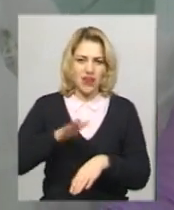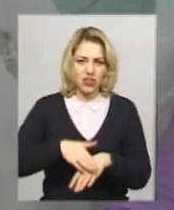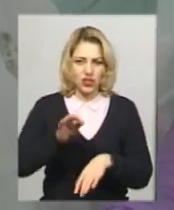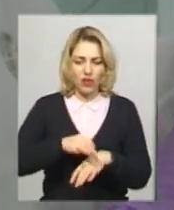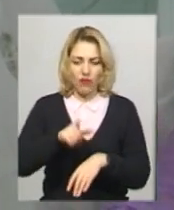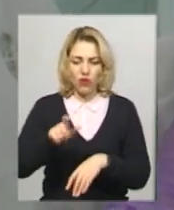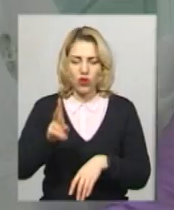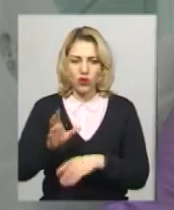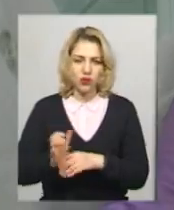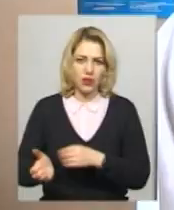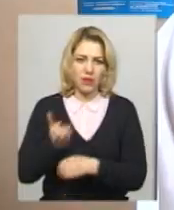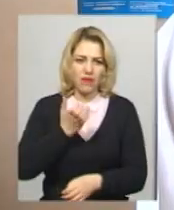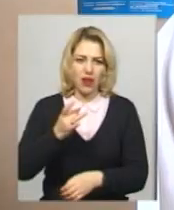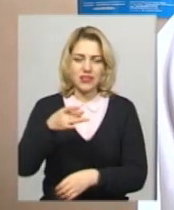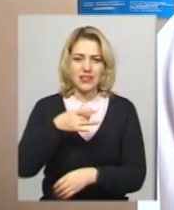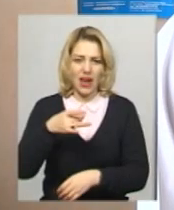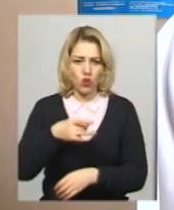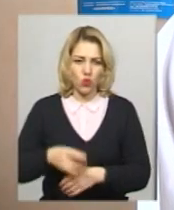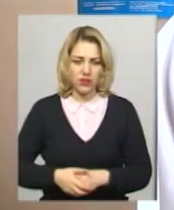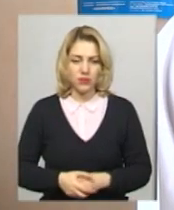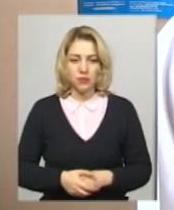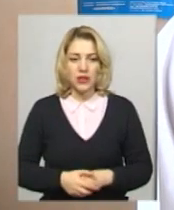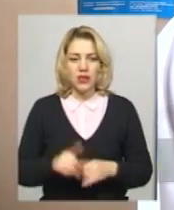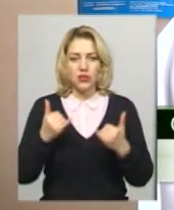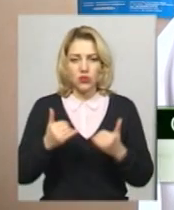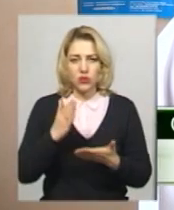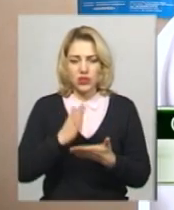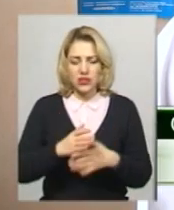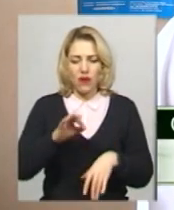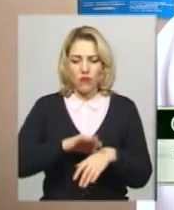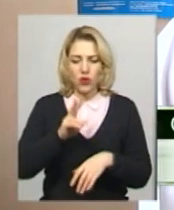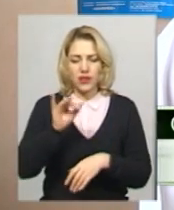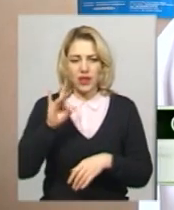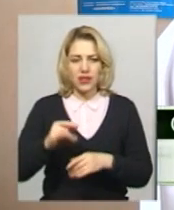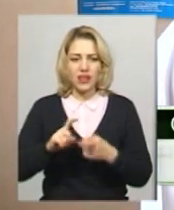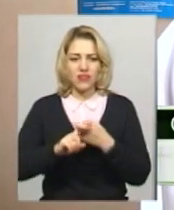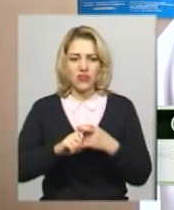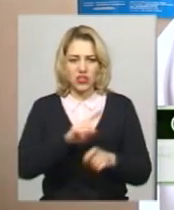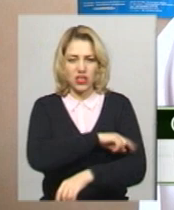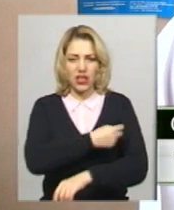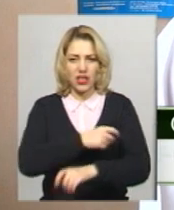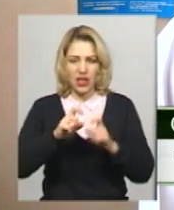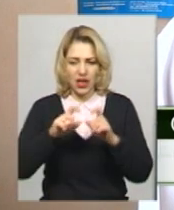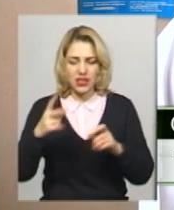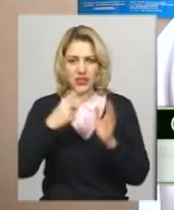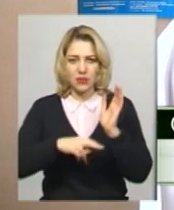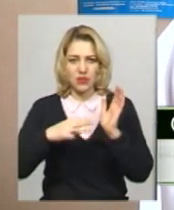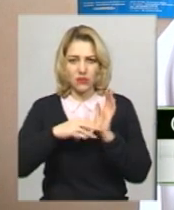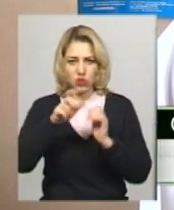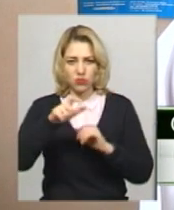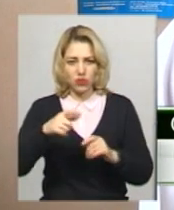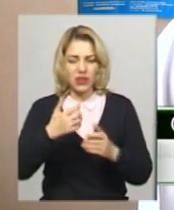яких направляють з районів області. На сьогодні в нас знаходиться хворих на кір. В інфекційній лікарні 78 чоловік, серед яких